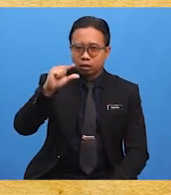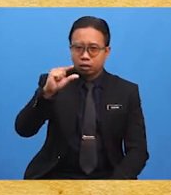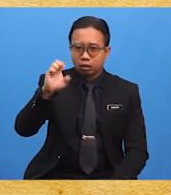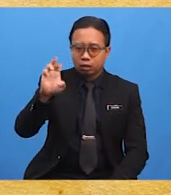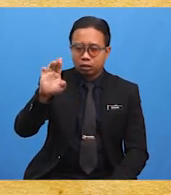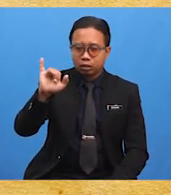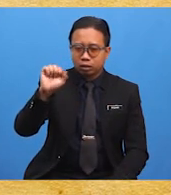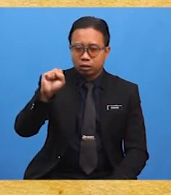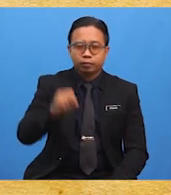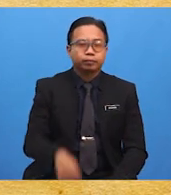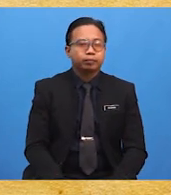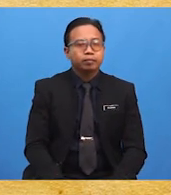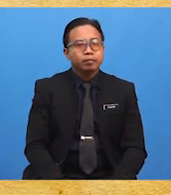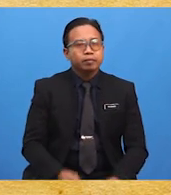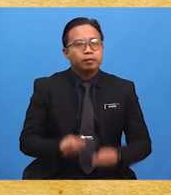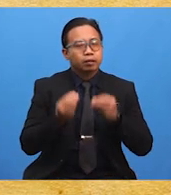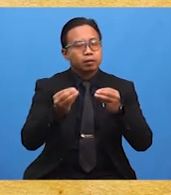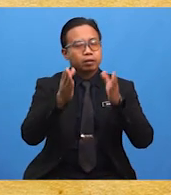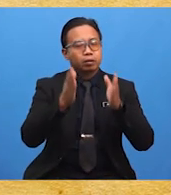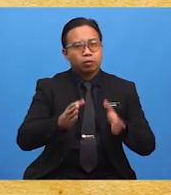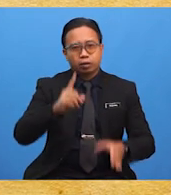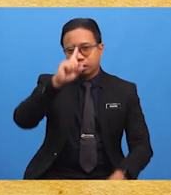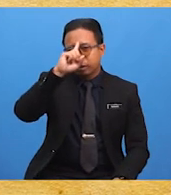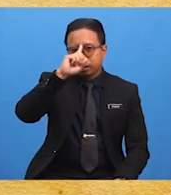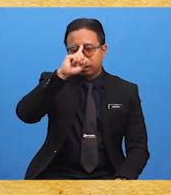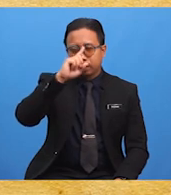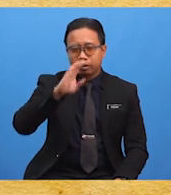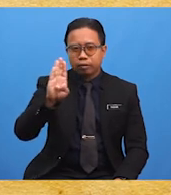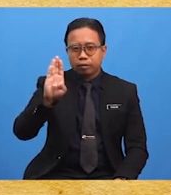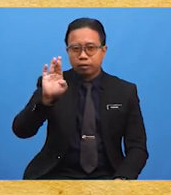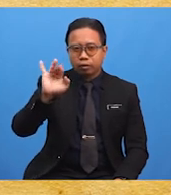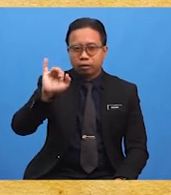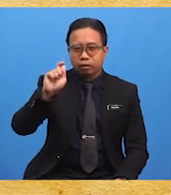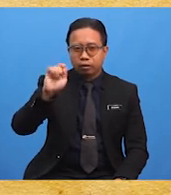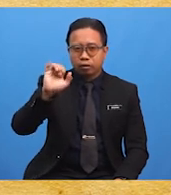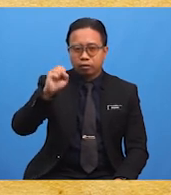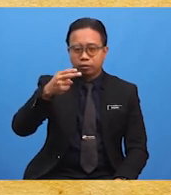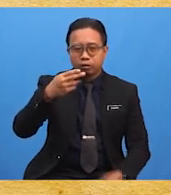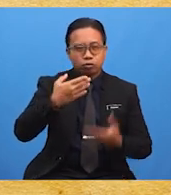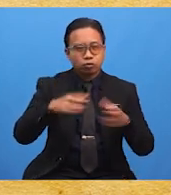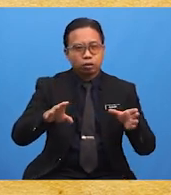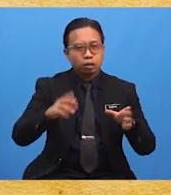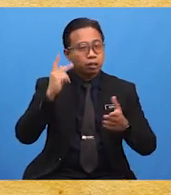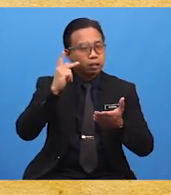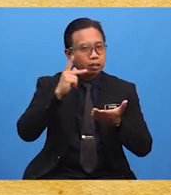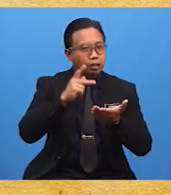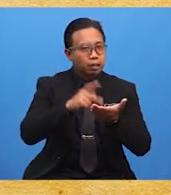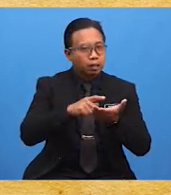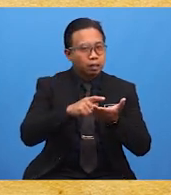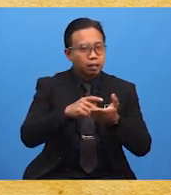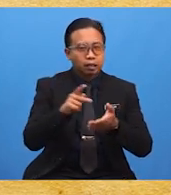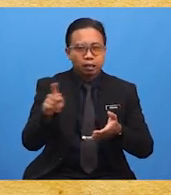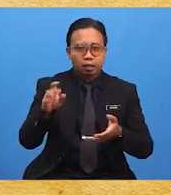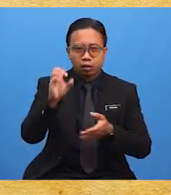Bagi orang India pula, British telah memperkenalkan Ordinan Bureau pada